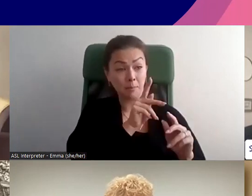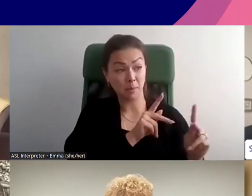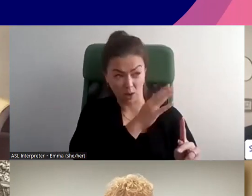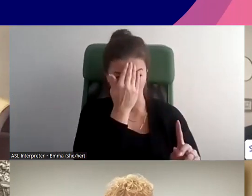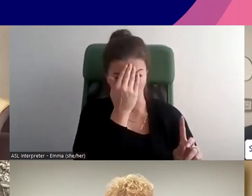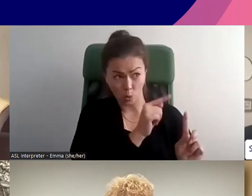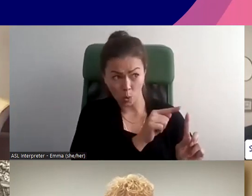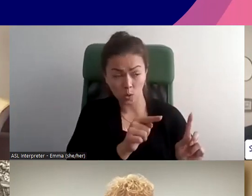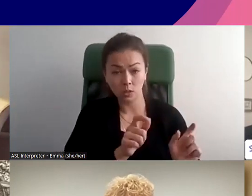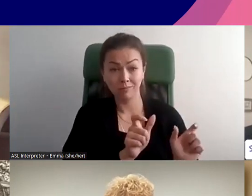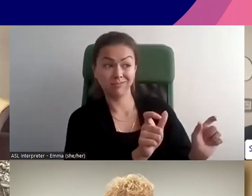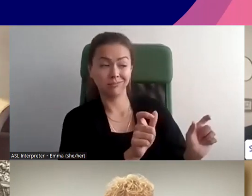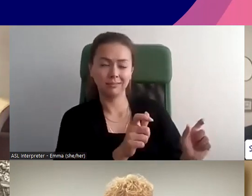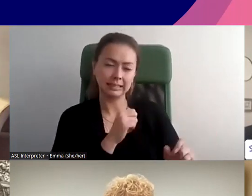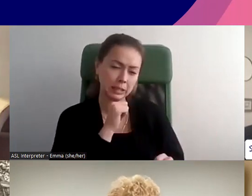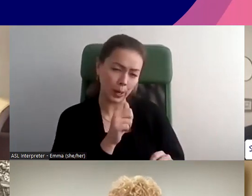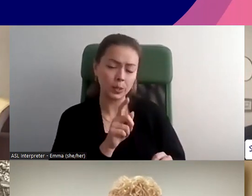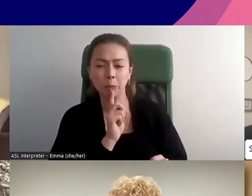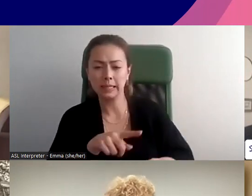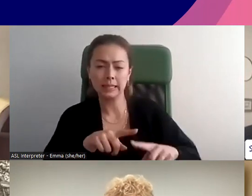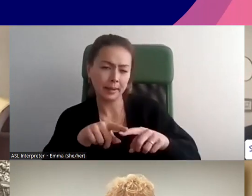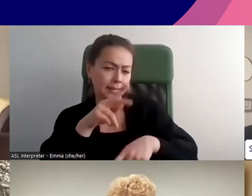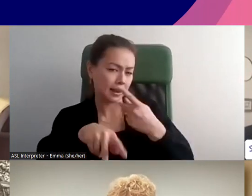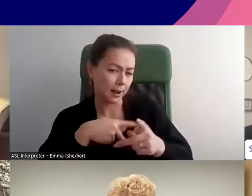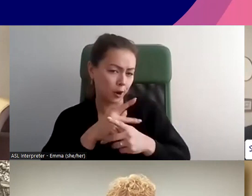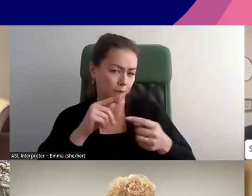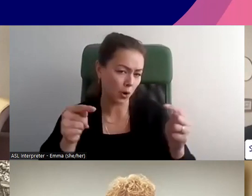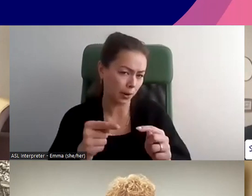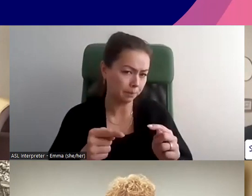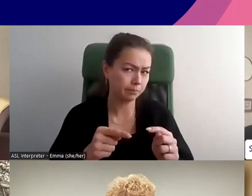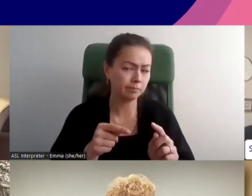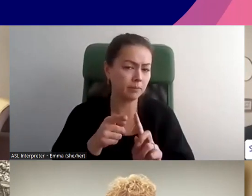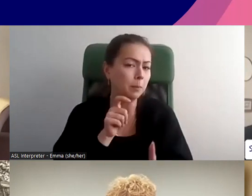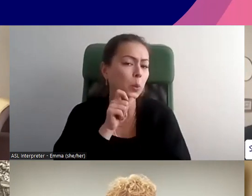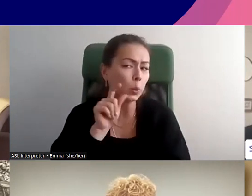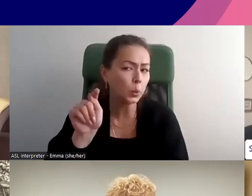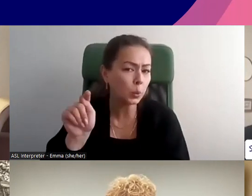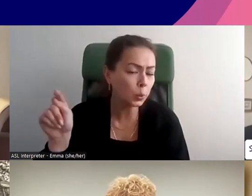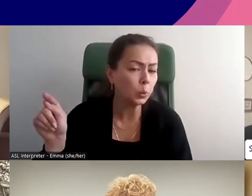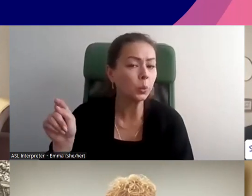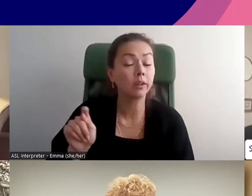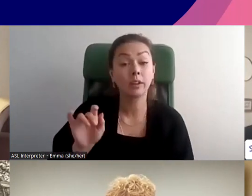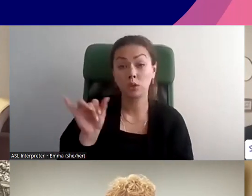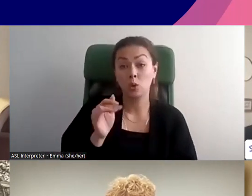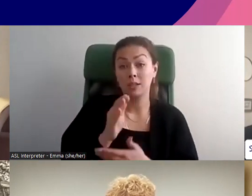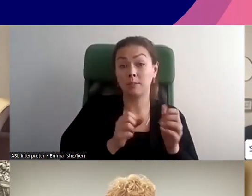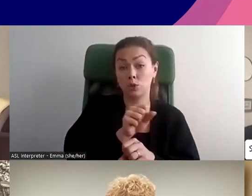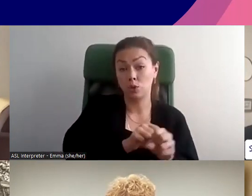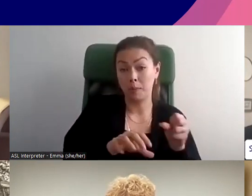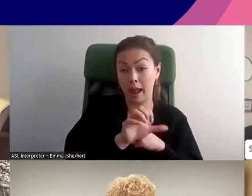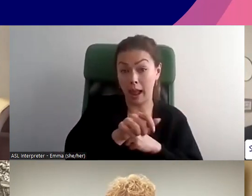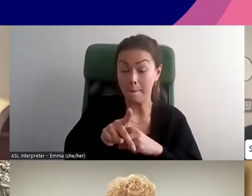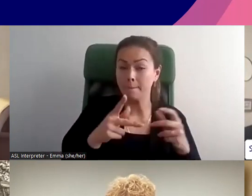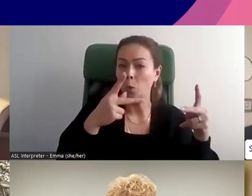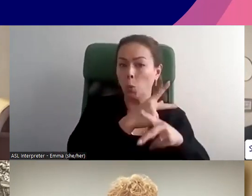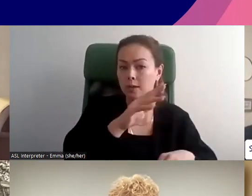Alors, je pense que ça dépend de la sorte de préjudice auquel on est confronté et de la personne